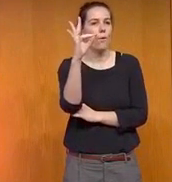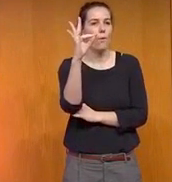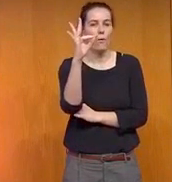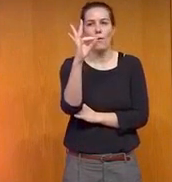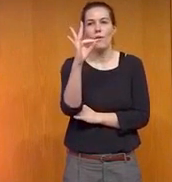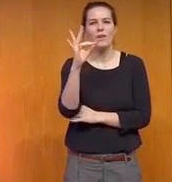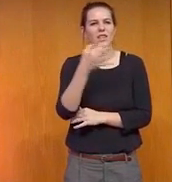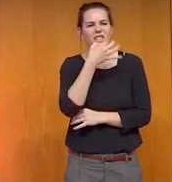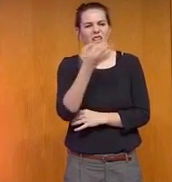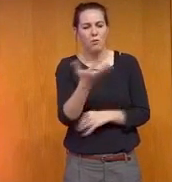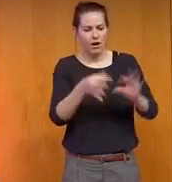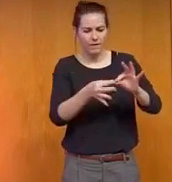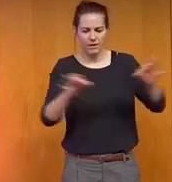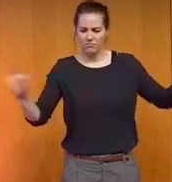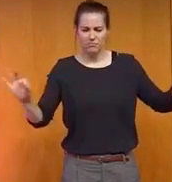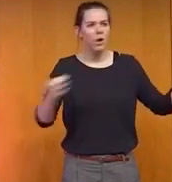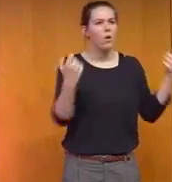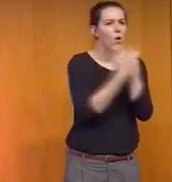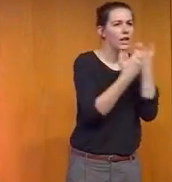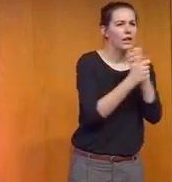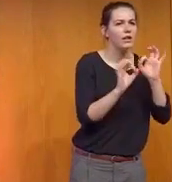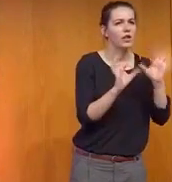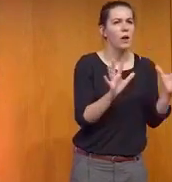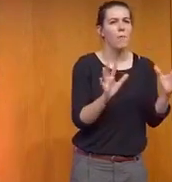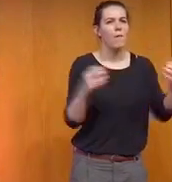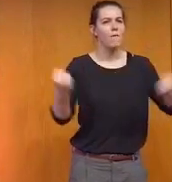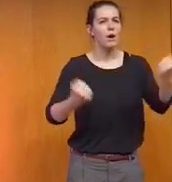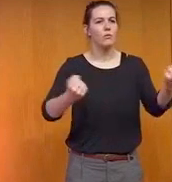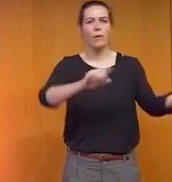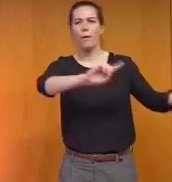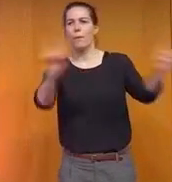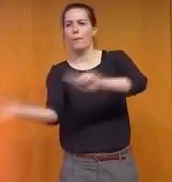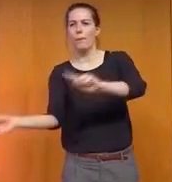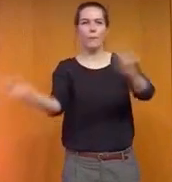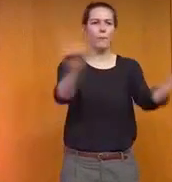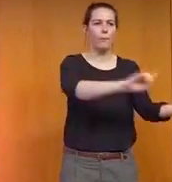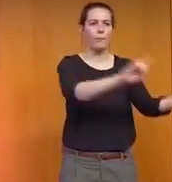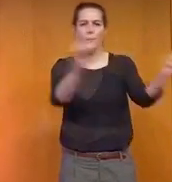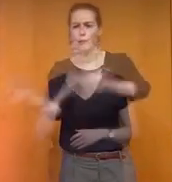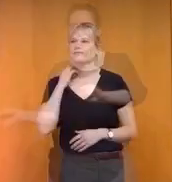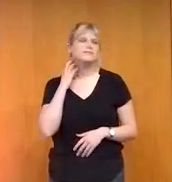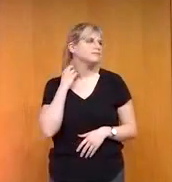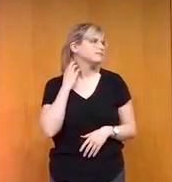les essuie-glaces. Ça n'empêche pas la pluie de tomber, mais ça permet d'avancer.